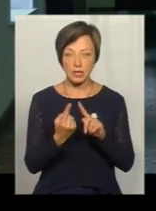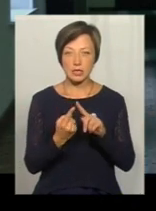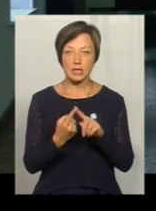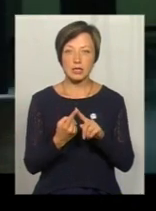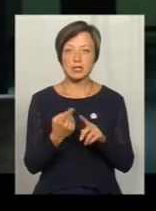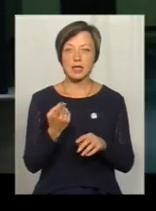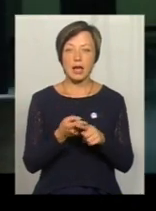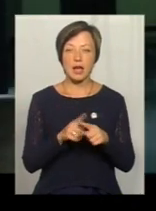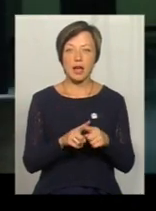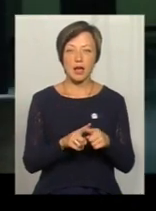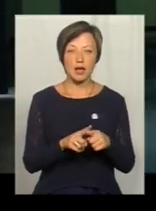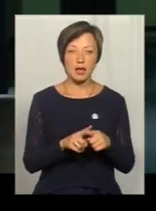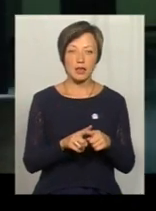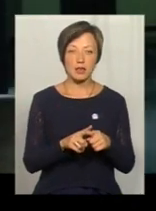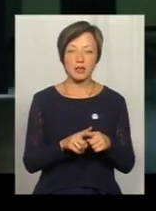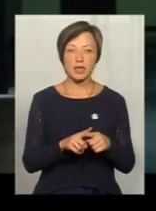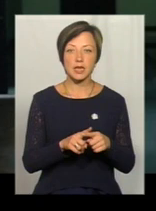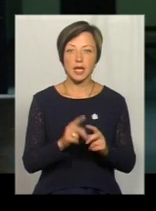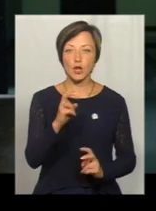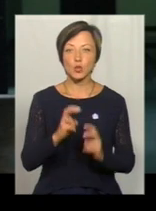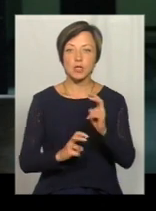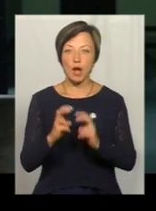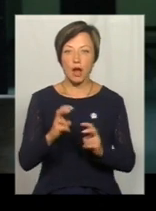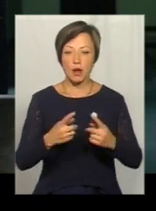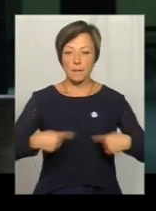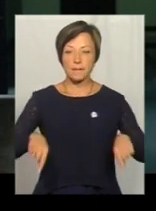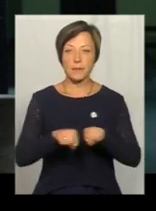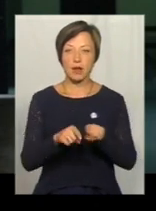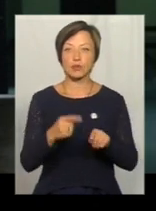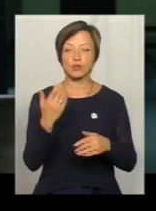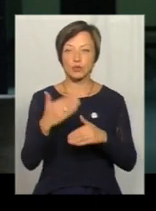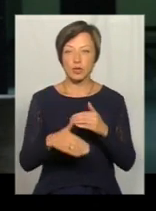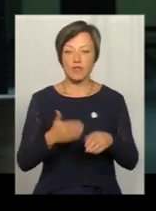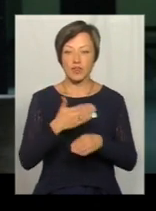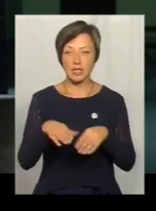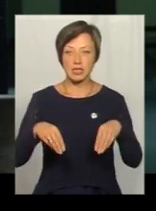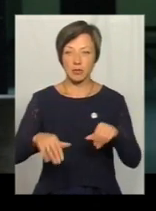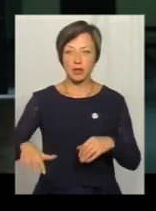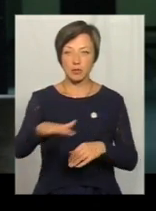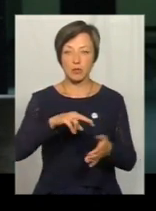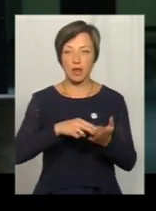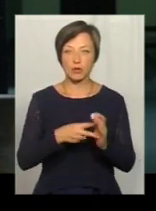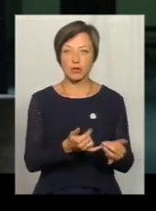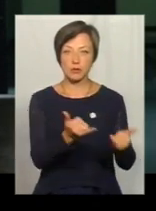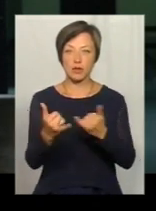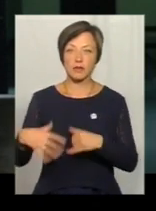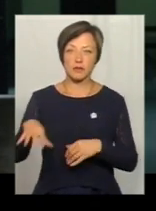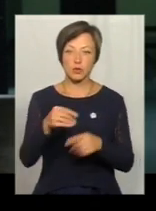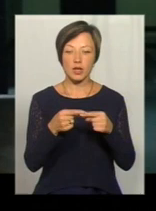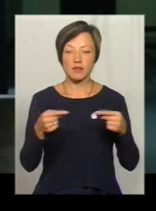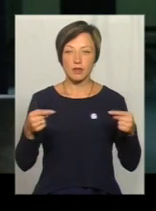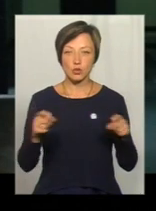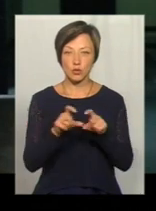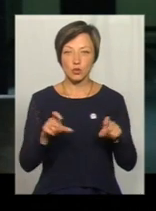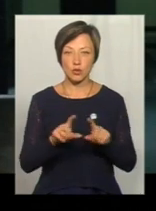індустріальний парк. Вже виділено 52 гектари землі, ми плануємо розширити до 90 гектарів. На цій території ми плануємо забезпечити всю інфраструктуру